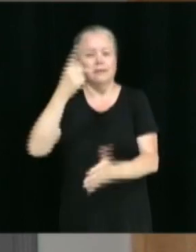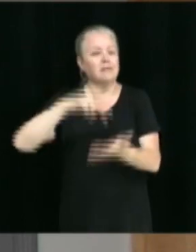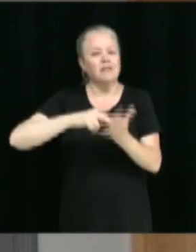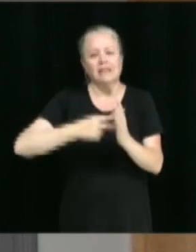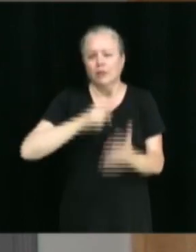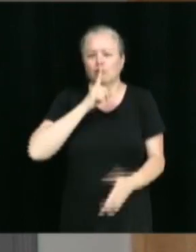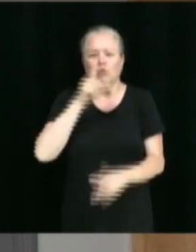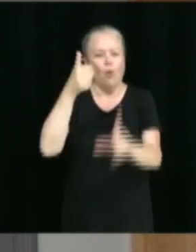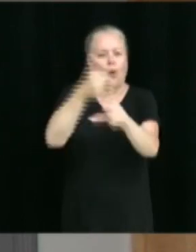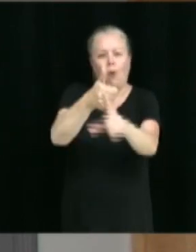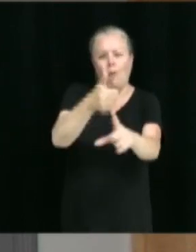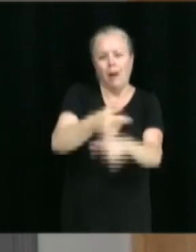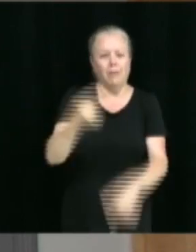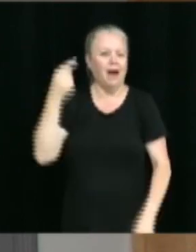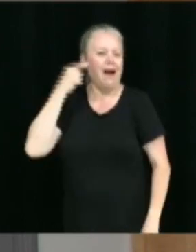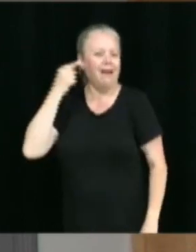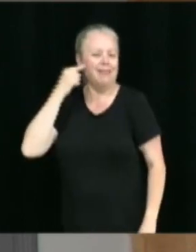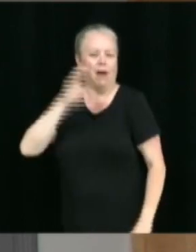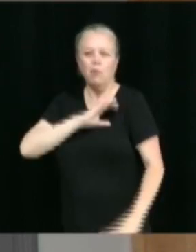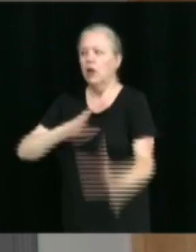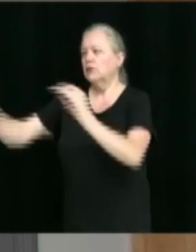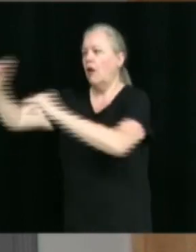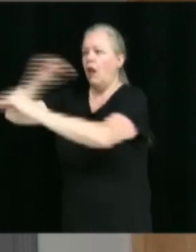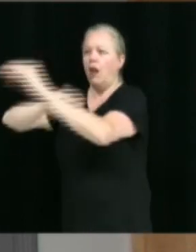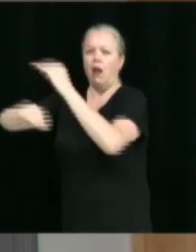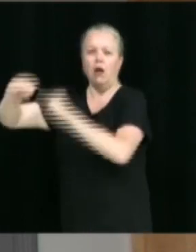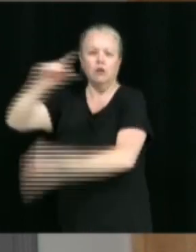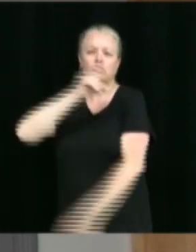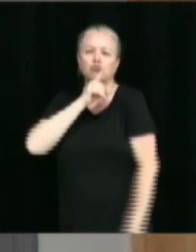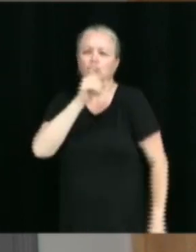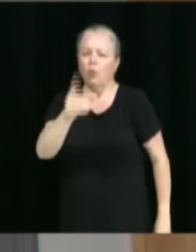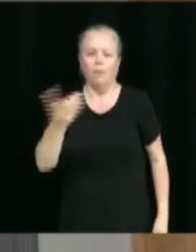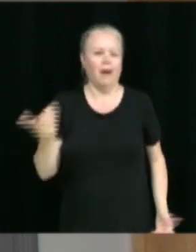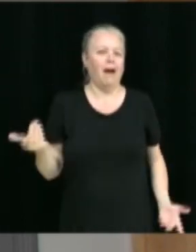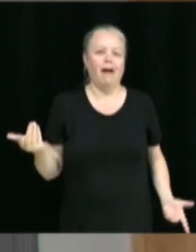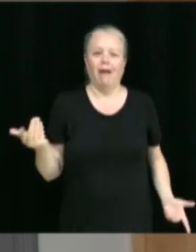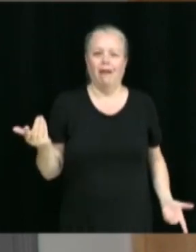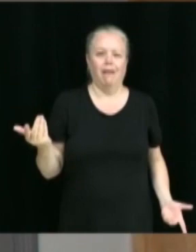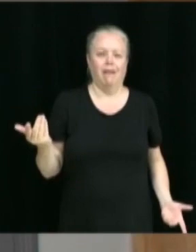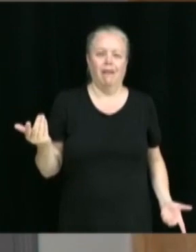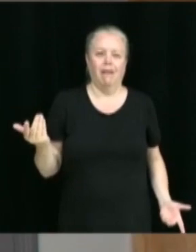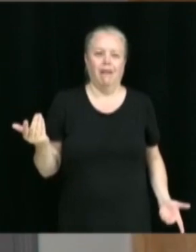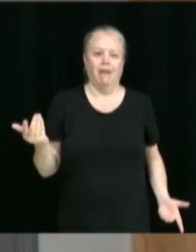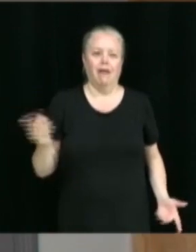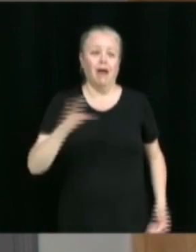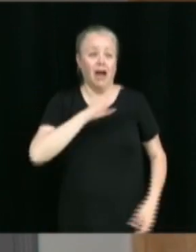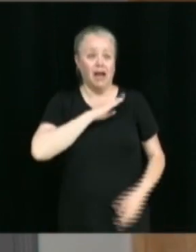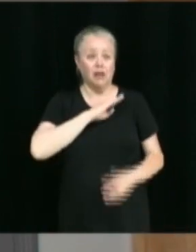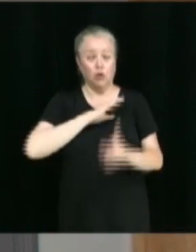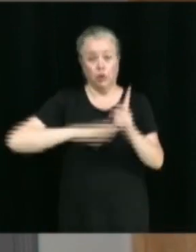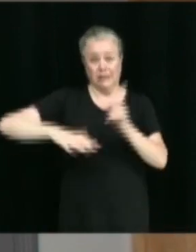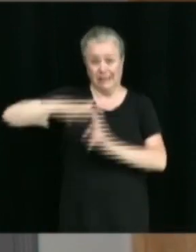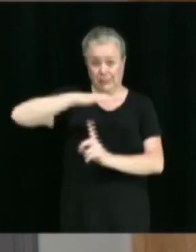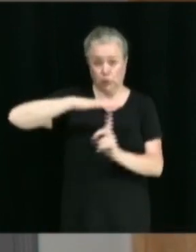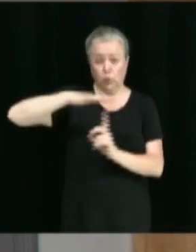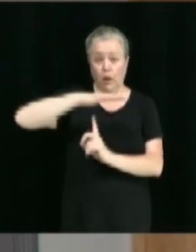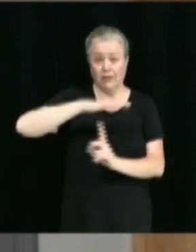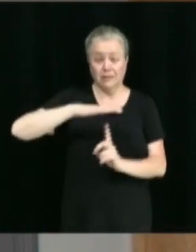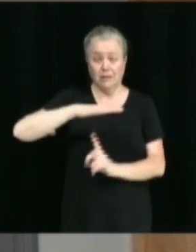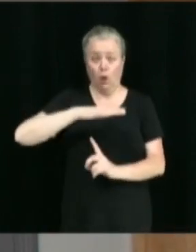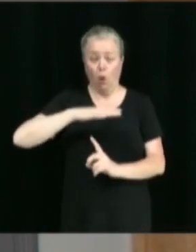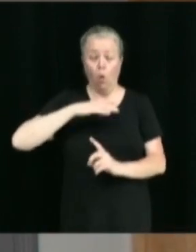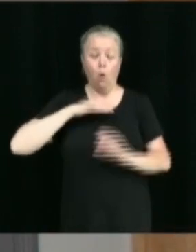captées par eux autres. Il doit y un système de capter les choses. Il y avait une situation de placer des blocs de ciment qui était